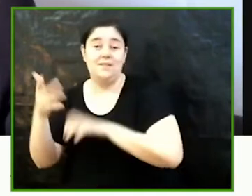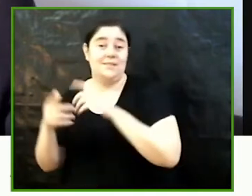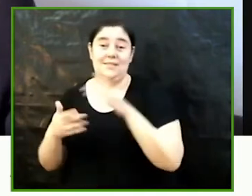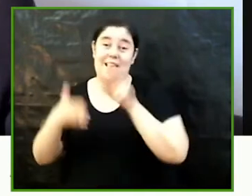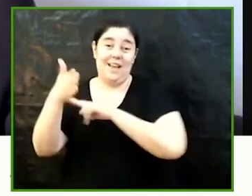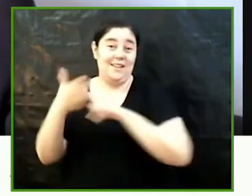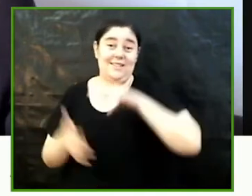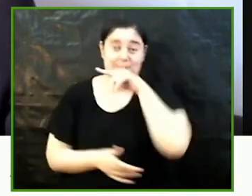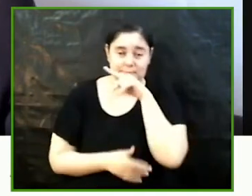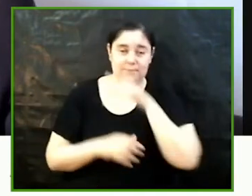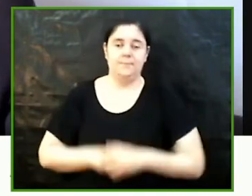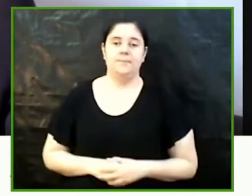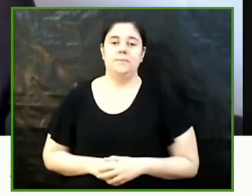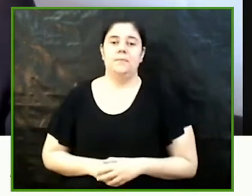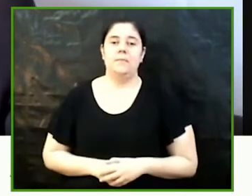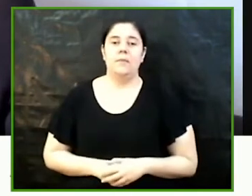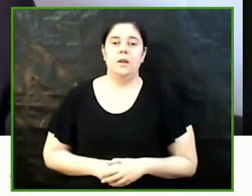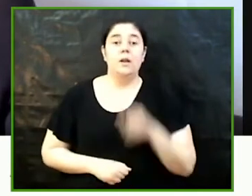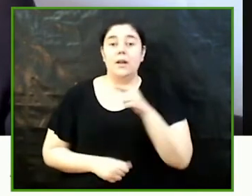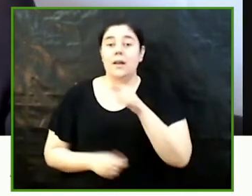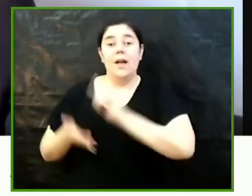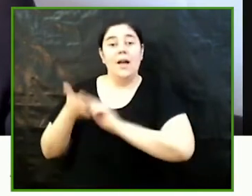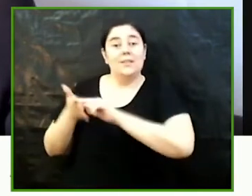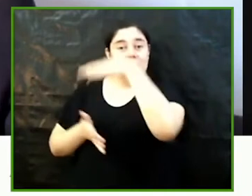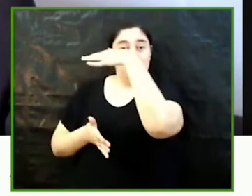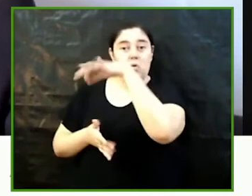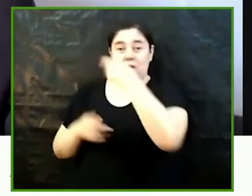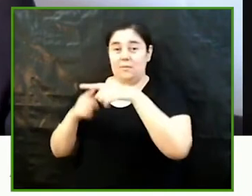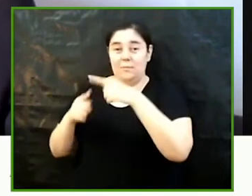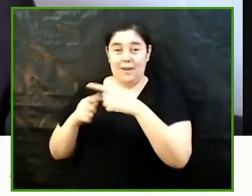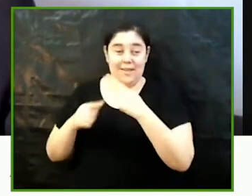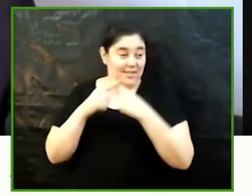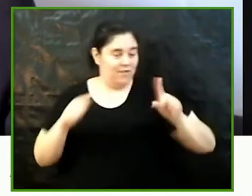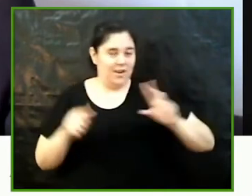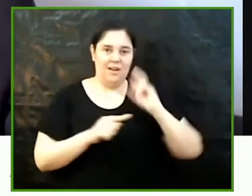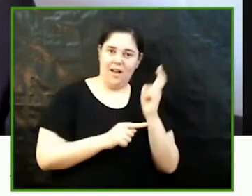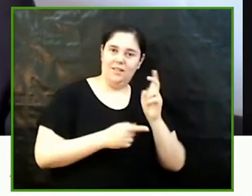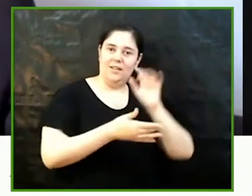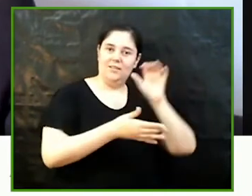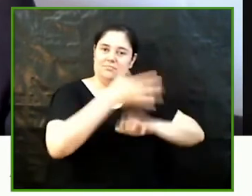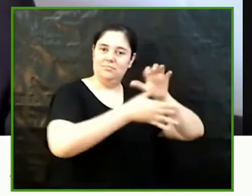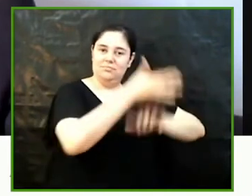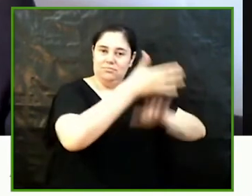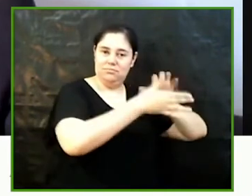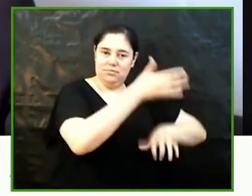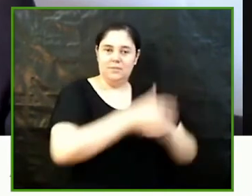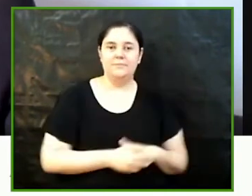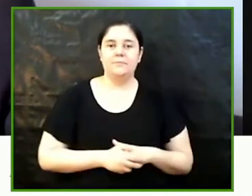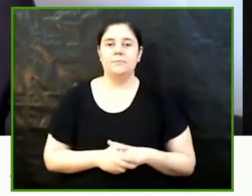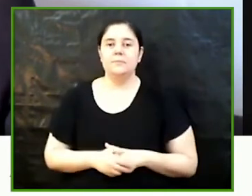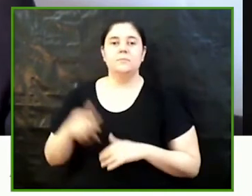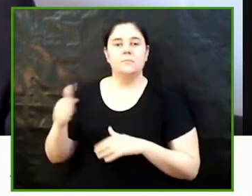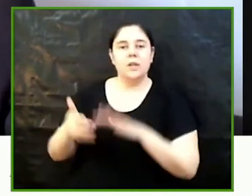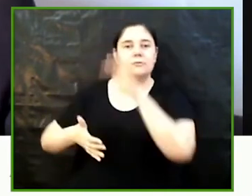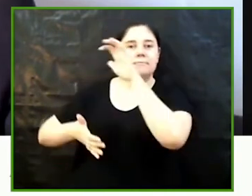diferent als escrits de les seves contemporànies Drake fa un anàlisi psicològic detallat i alhora satíric de